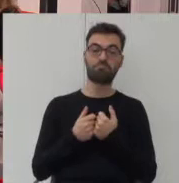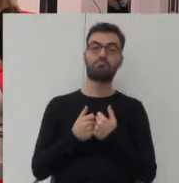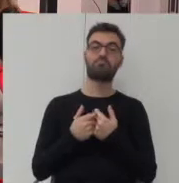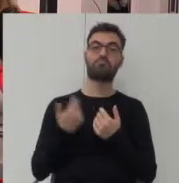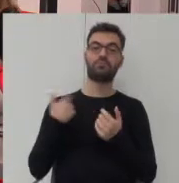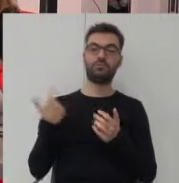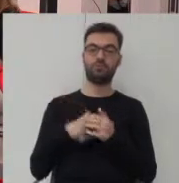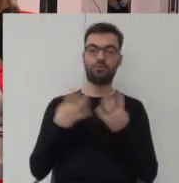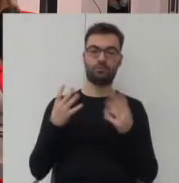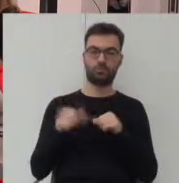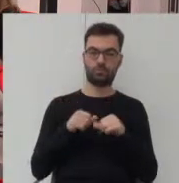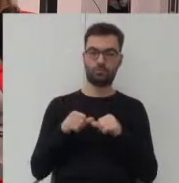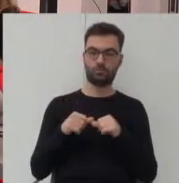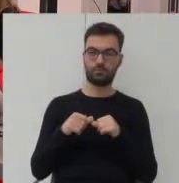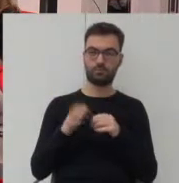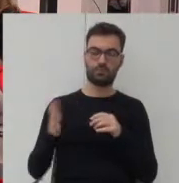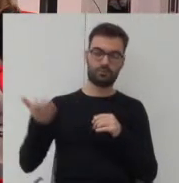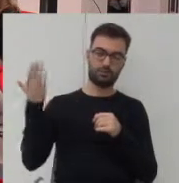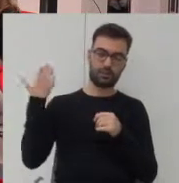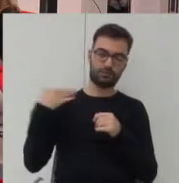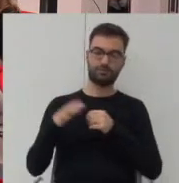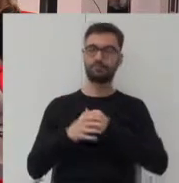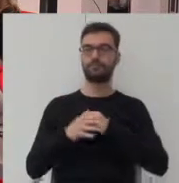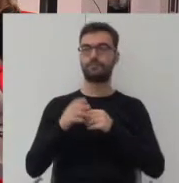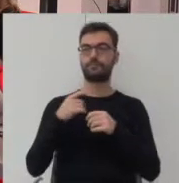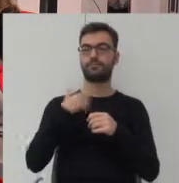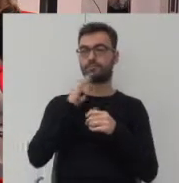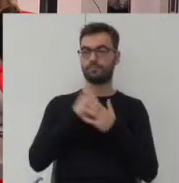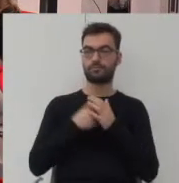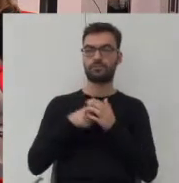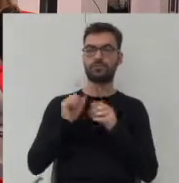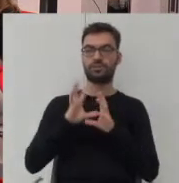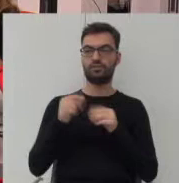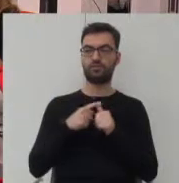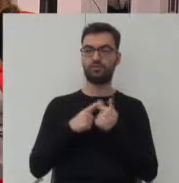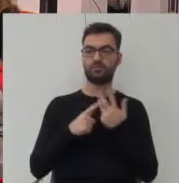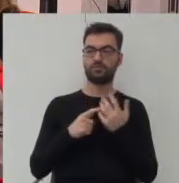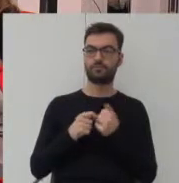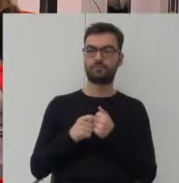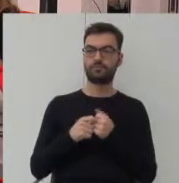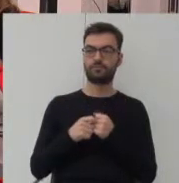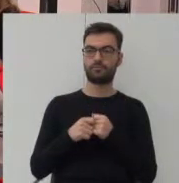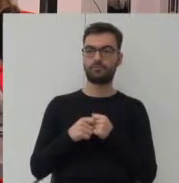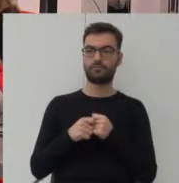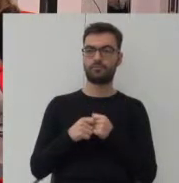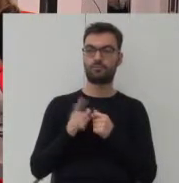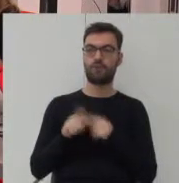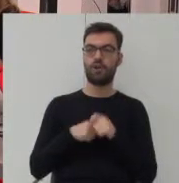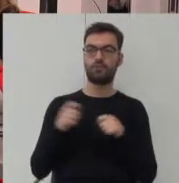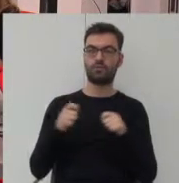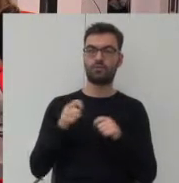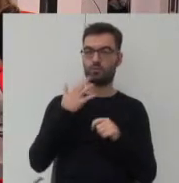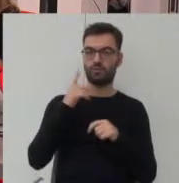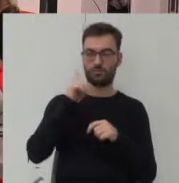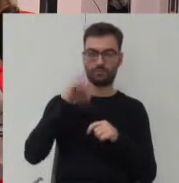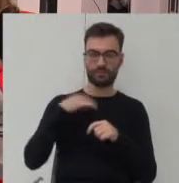w 2009 roku w ogóle, więc już tyle czasu od tego minęło, zastosowałem te wszystkie rozwiązania, o których mówili